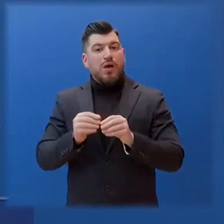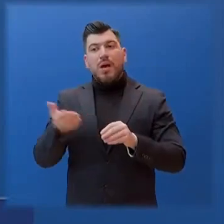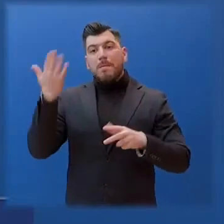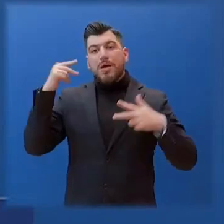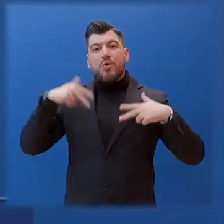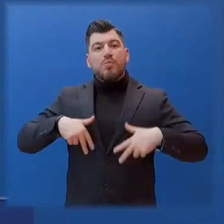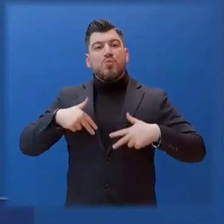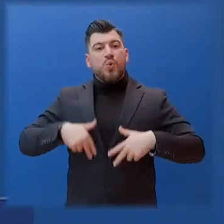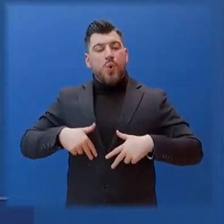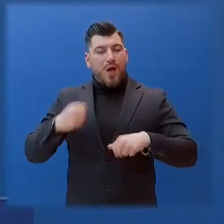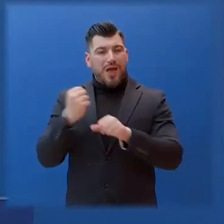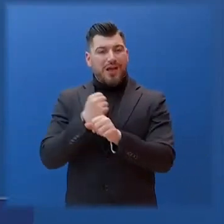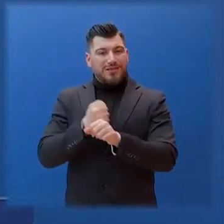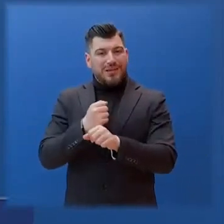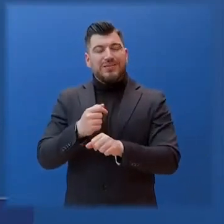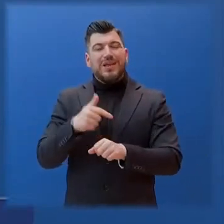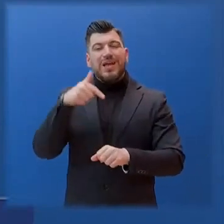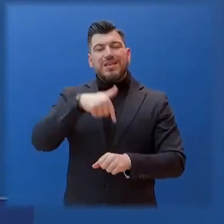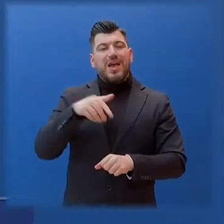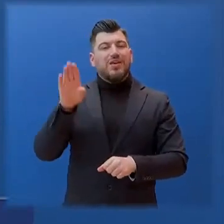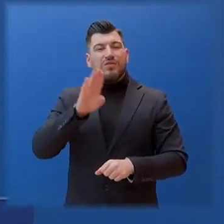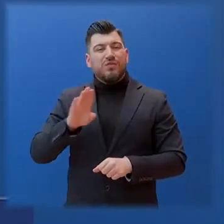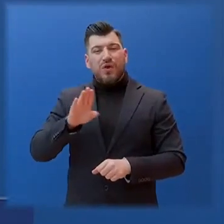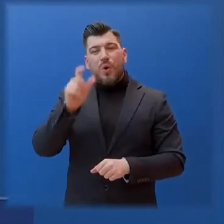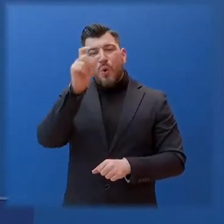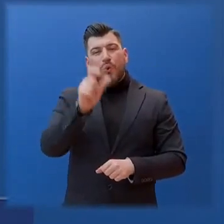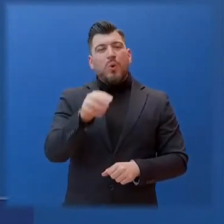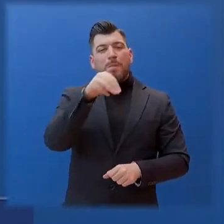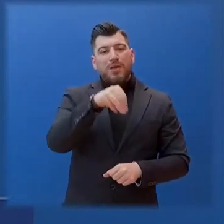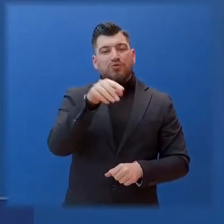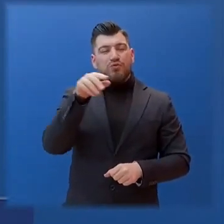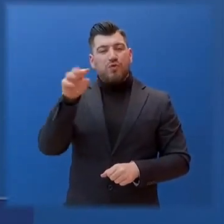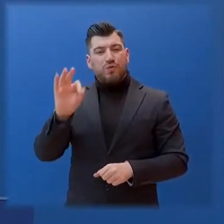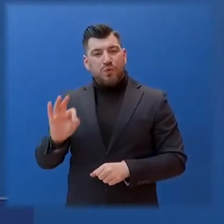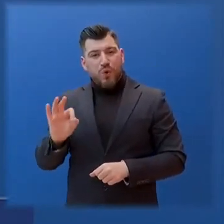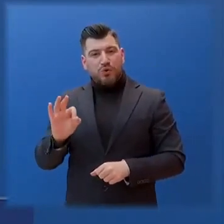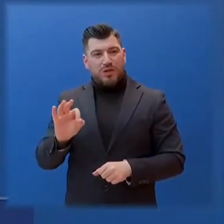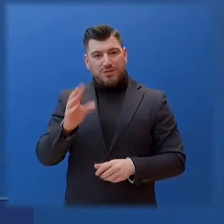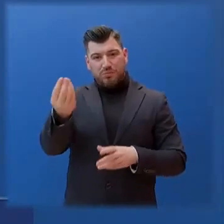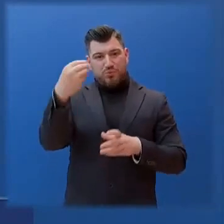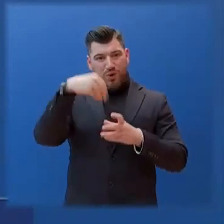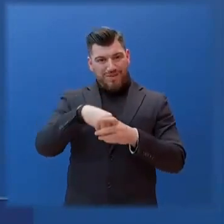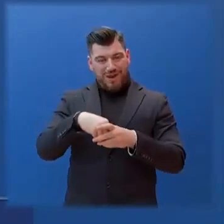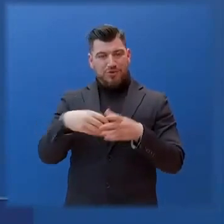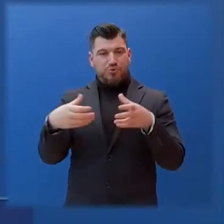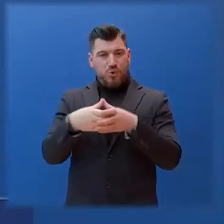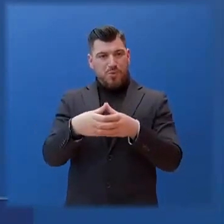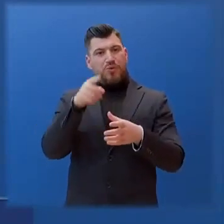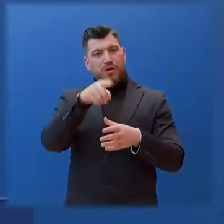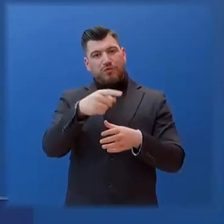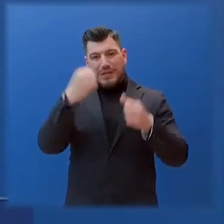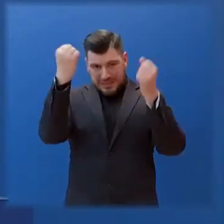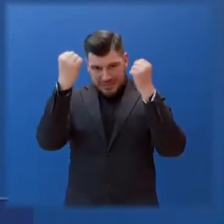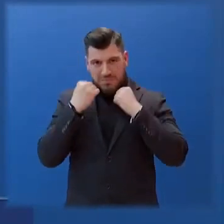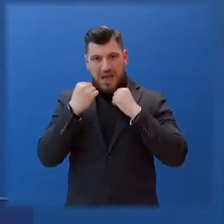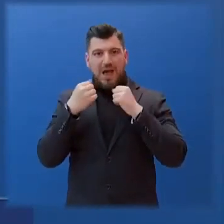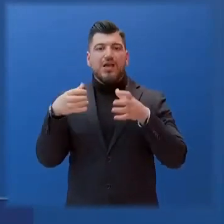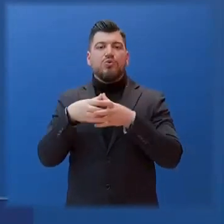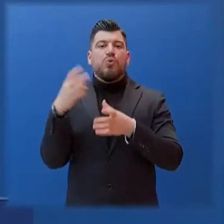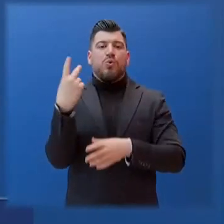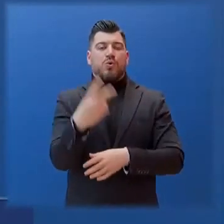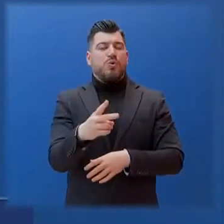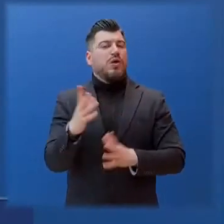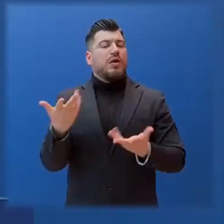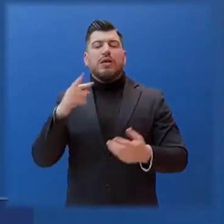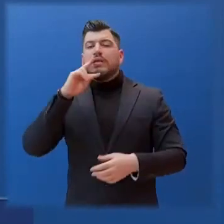Βρούτση στο ντοκουμέντο ότι η υπόθεση Φουρθιώτη τους στήχησε πολιτικά. Τι απαντά η κυβέρνηση στον ΣΥΡΙΖΑ που ρωτά τη συνδέει τον κύριο Φουρθιώτη με